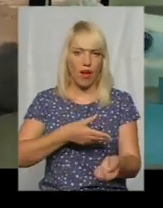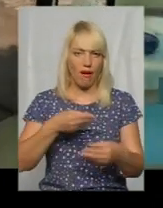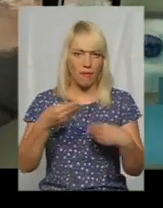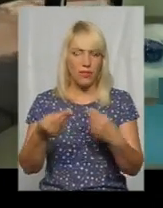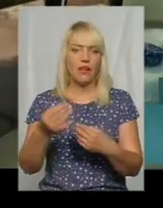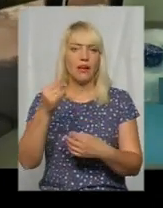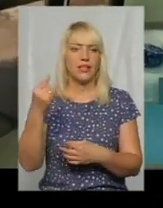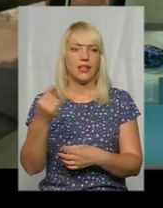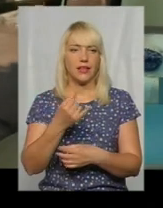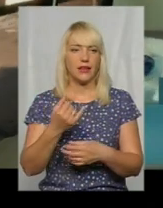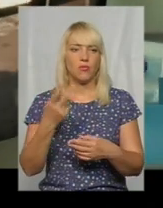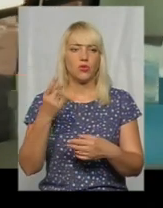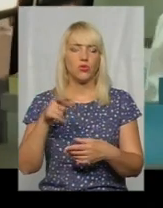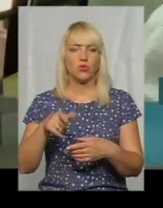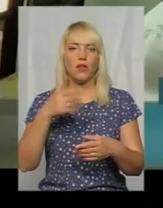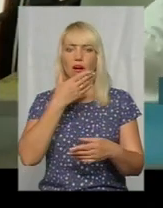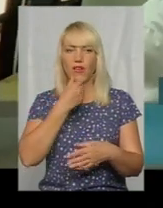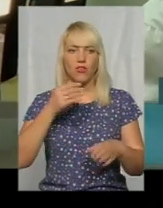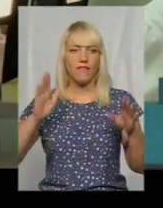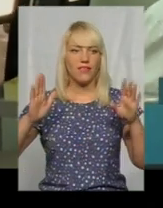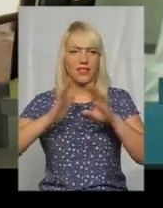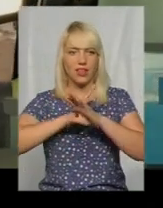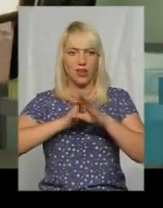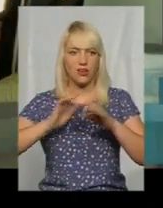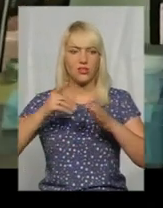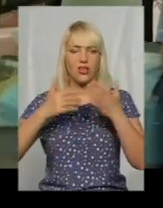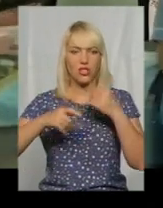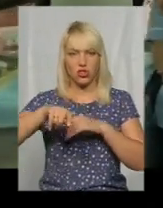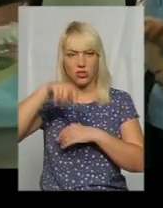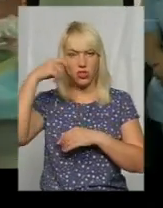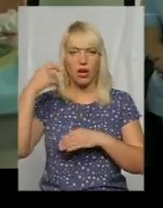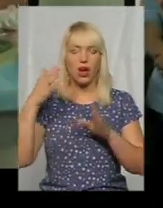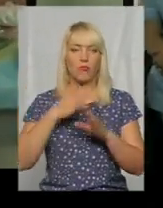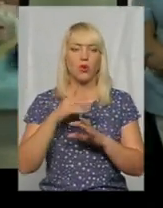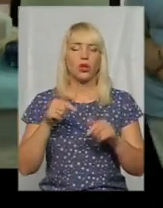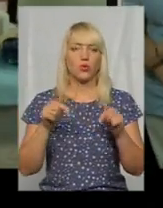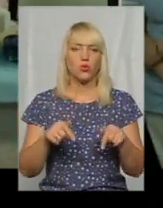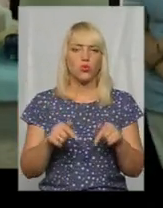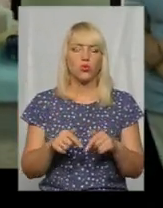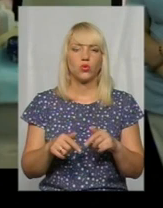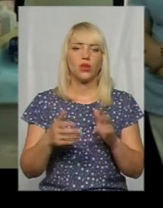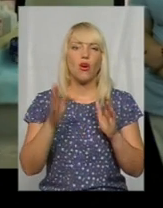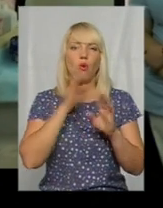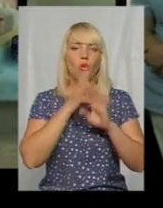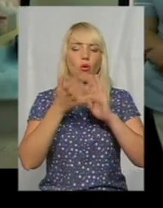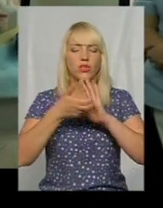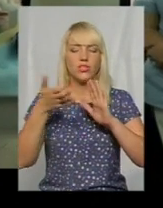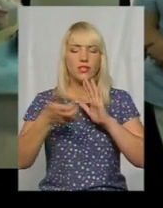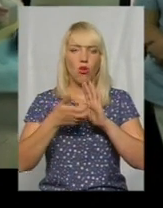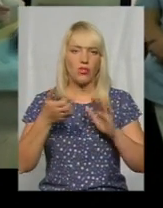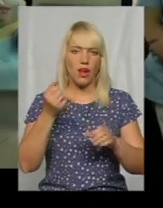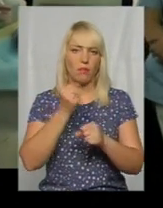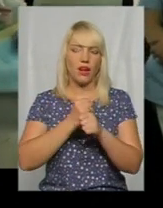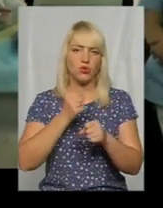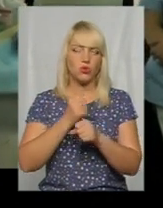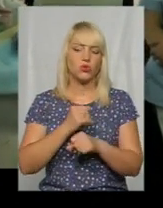хорошо вентилірується, навіть якщо жарка погода, то тут кондиціонер працює і донору буде комфортно.